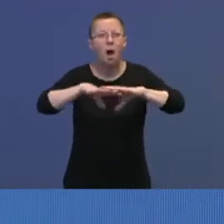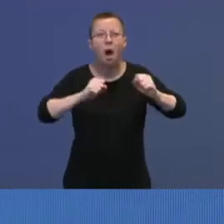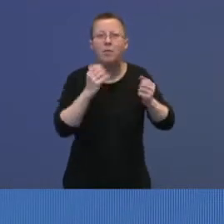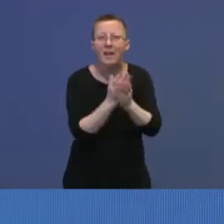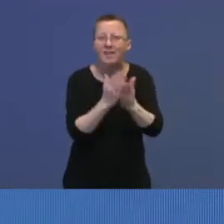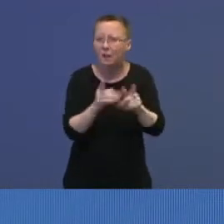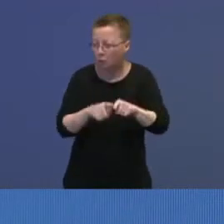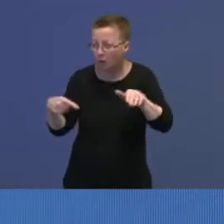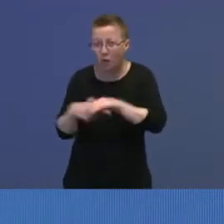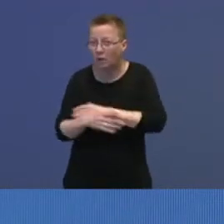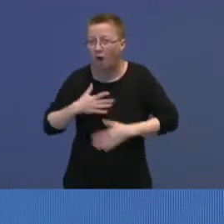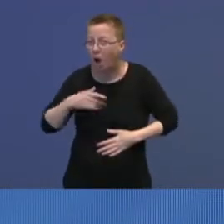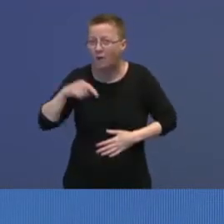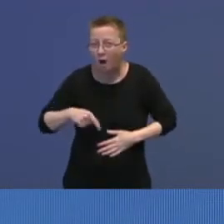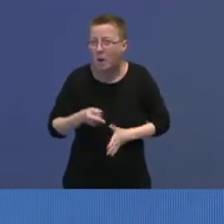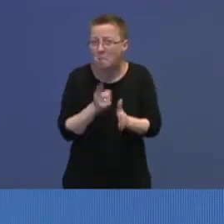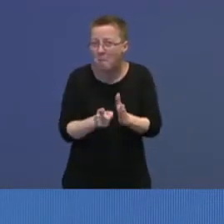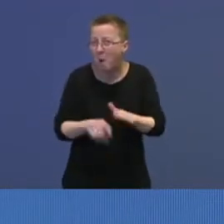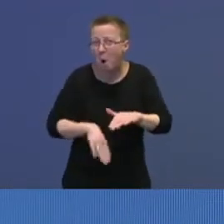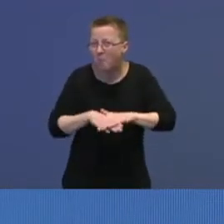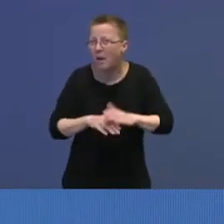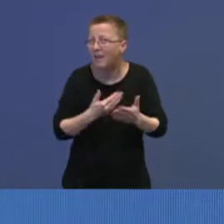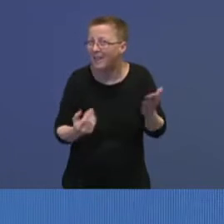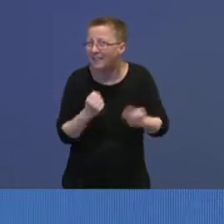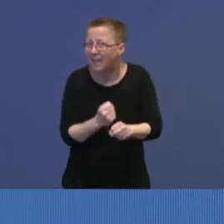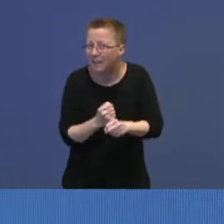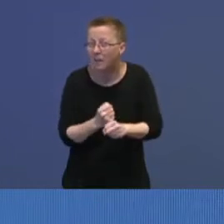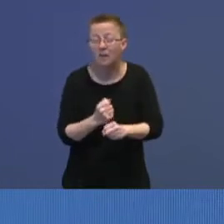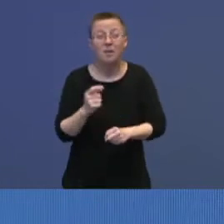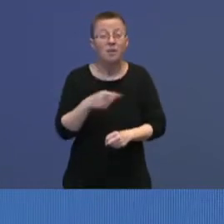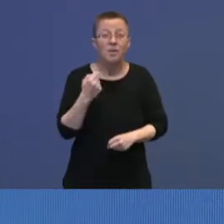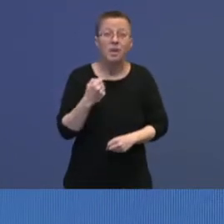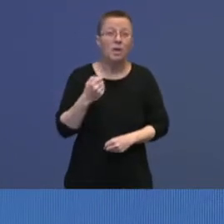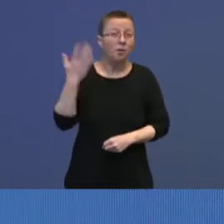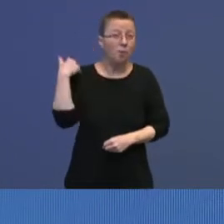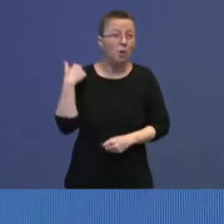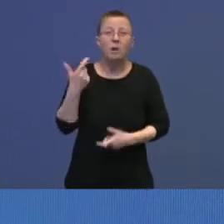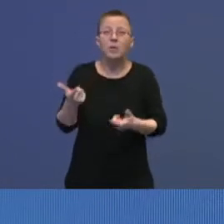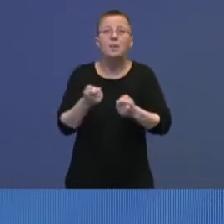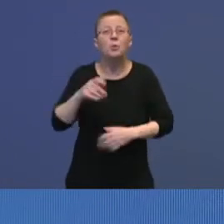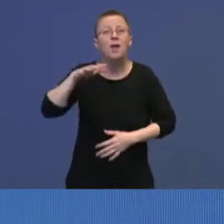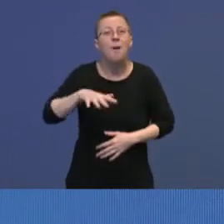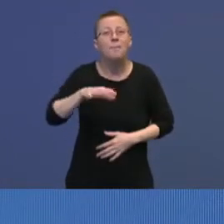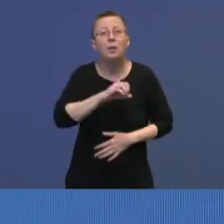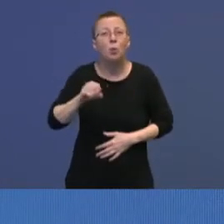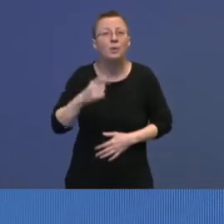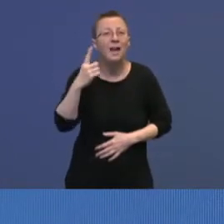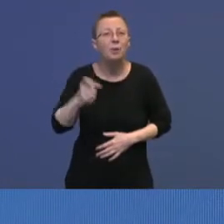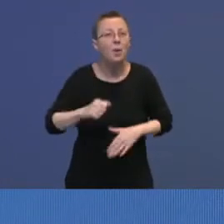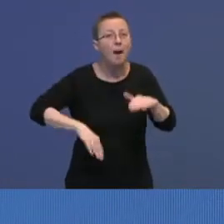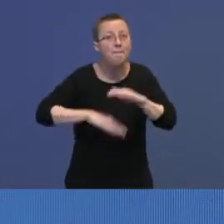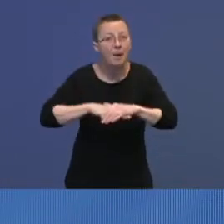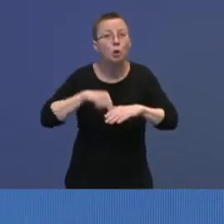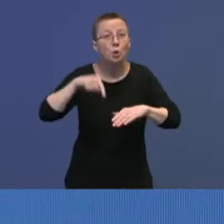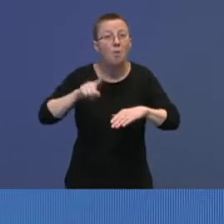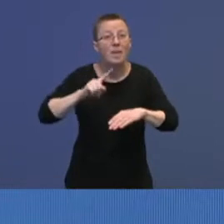en flyktning har i dag med en gang. Det meste vi har hatt på ett år er 15 000. Nå planlegger vi altså for det